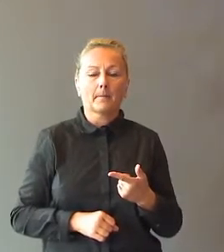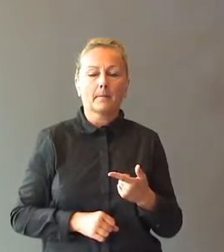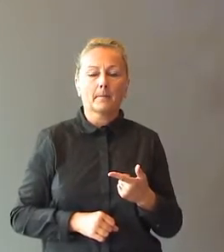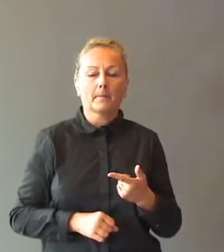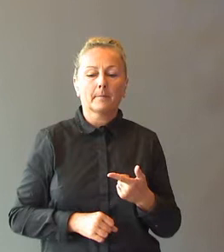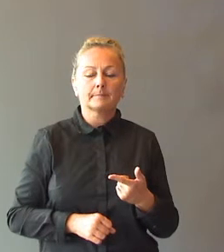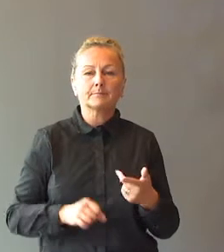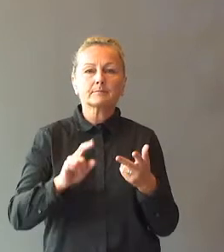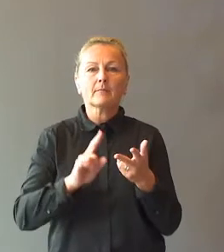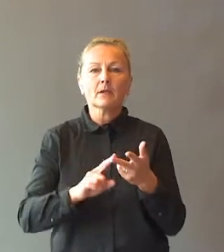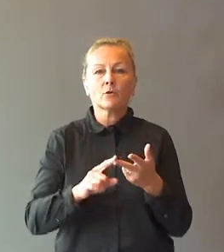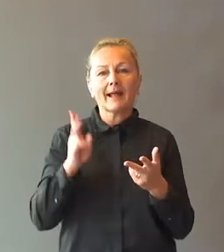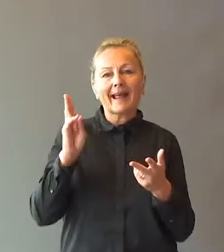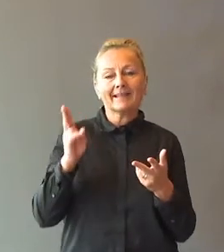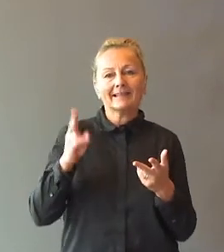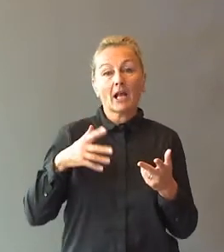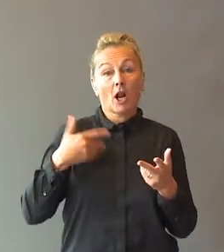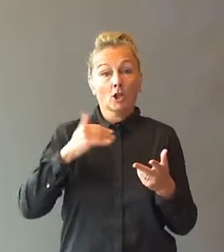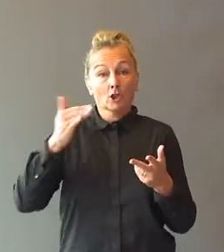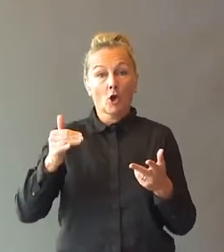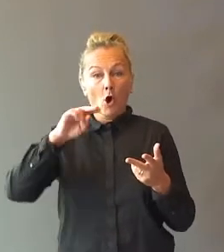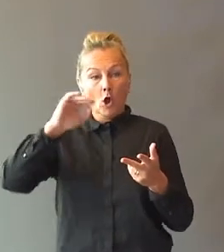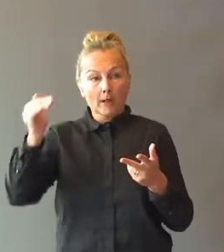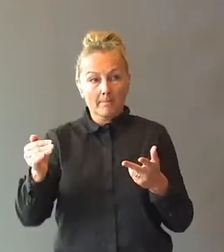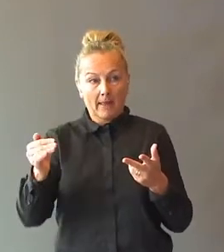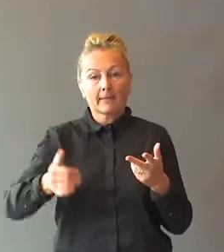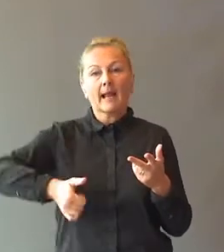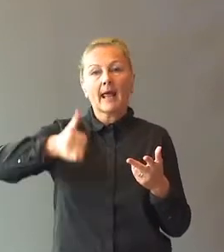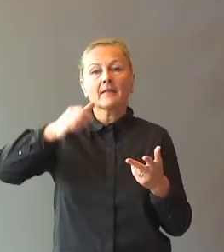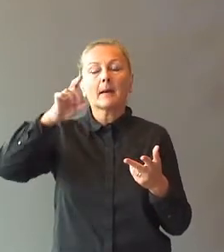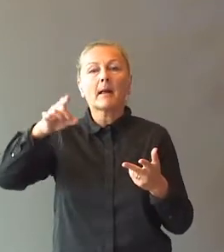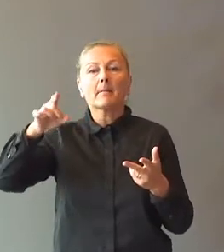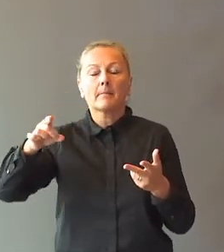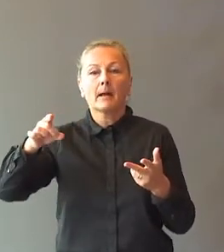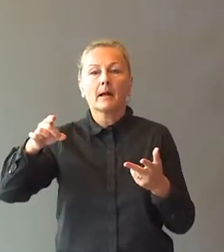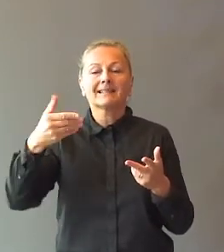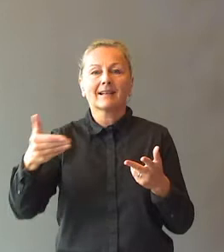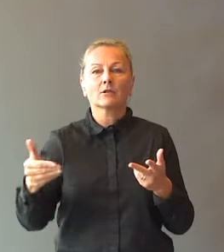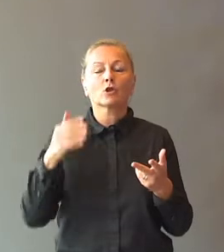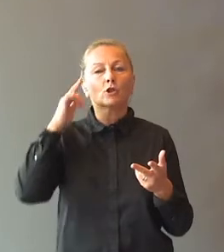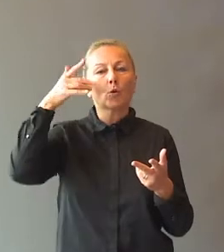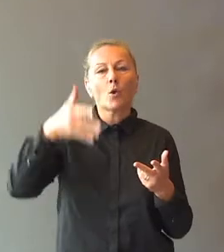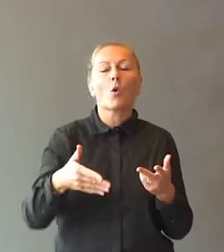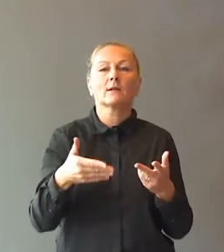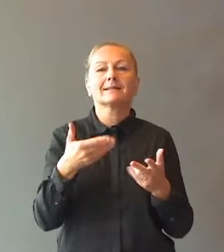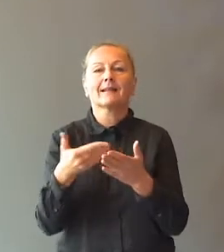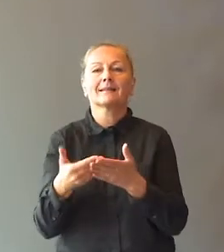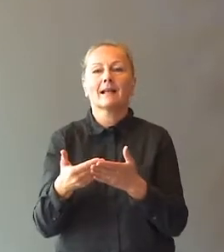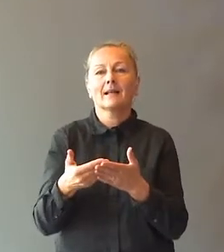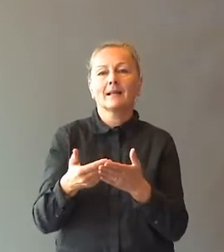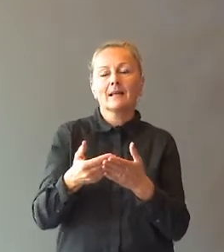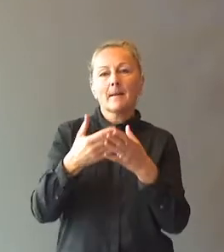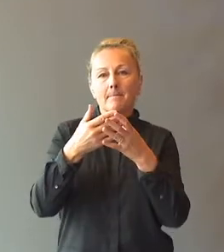Så er det Henriette Gladse Holmen, leder PP-tjeneste og psykolog-tjenesten i